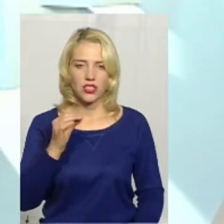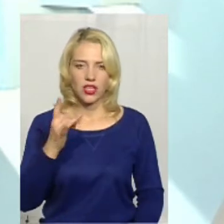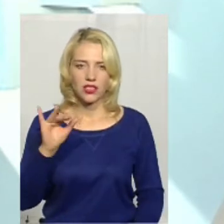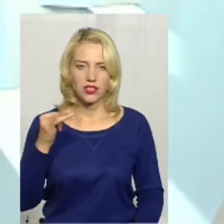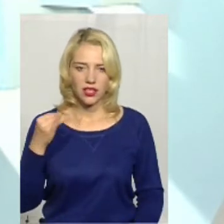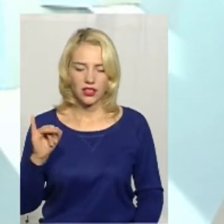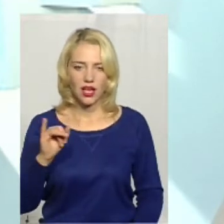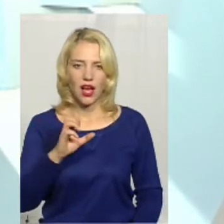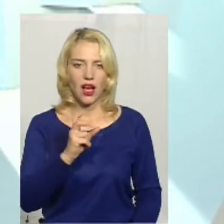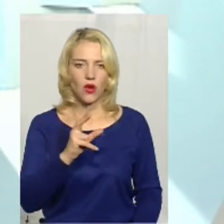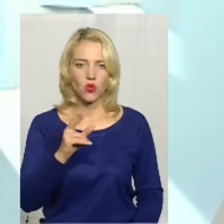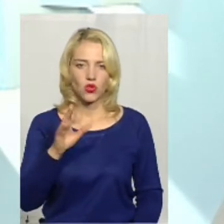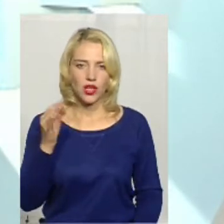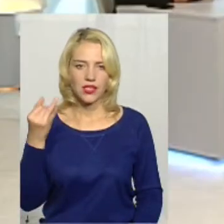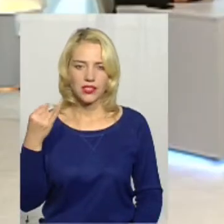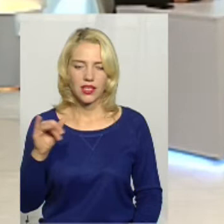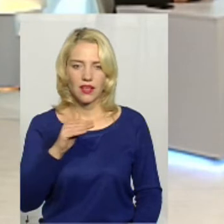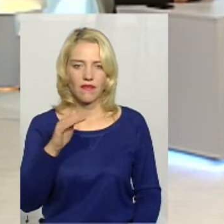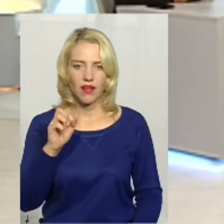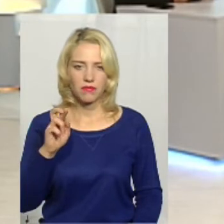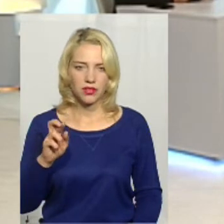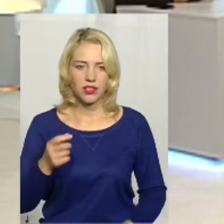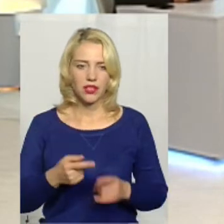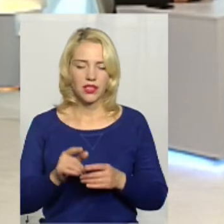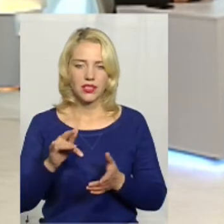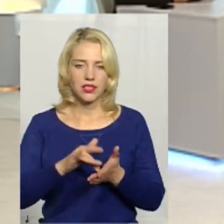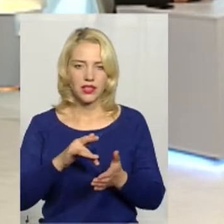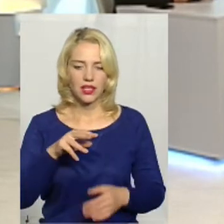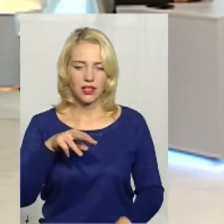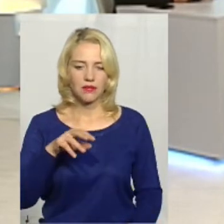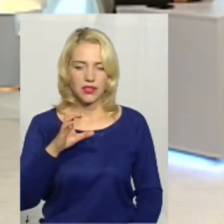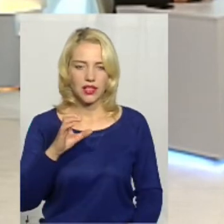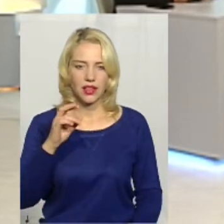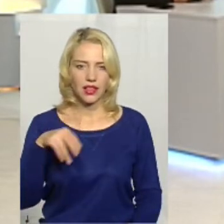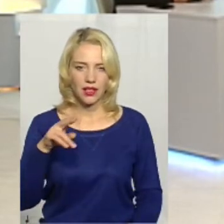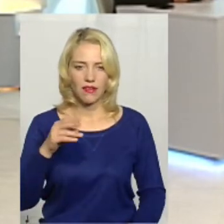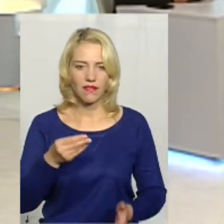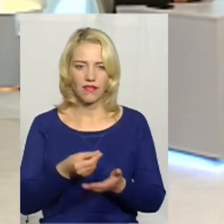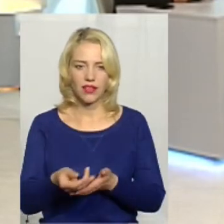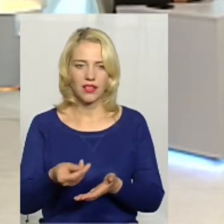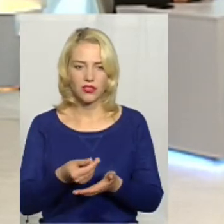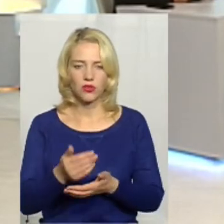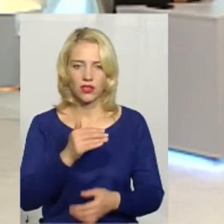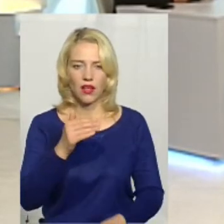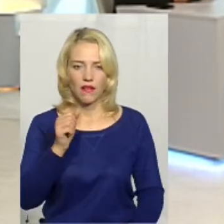ФАПи. І центри ПМСД фінансують ФАПи, що це